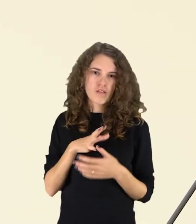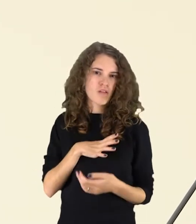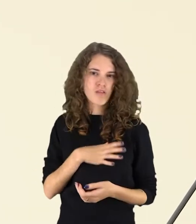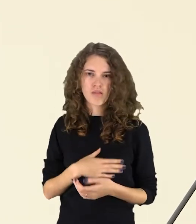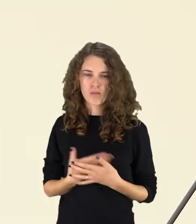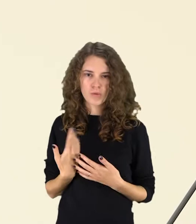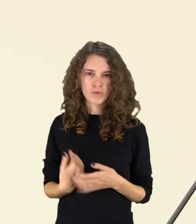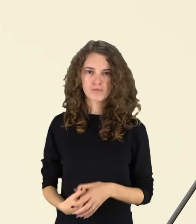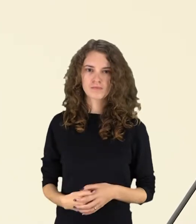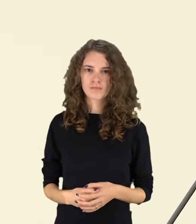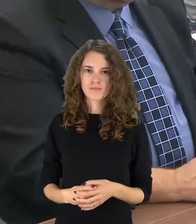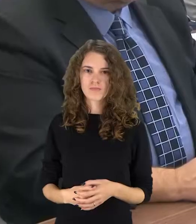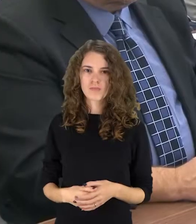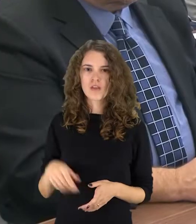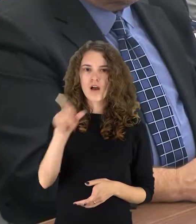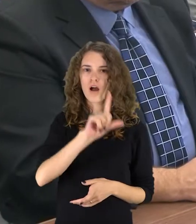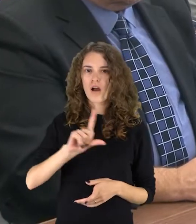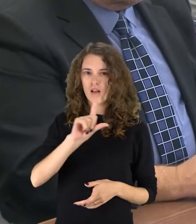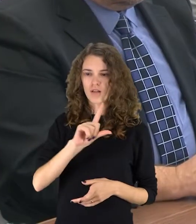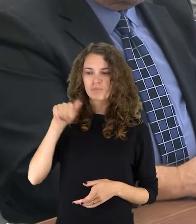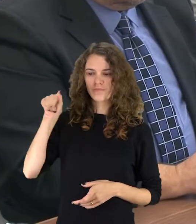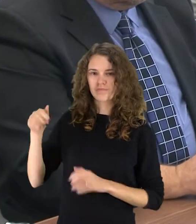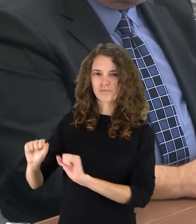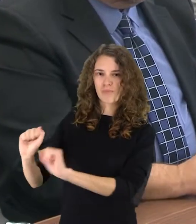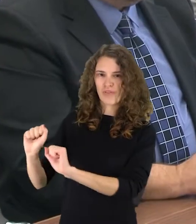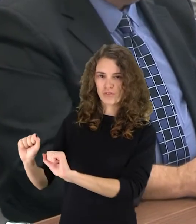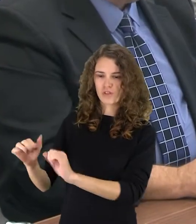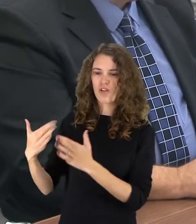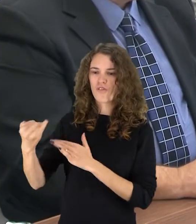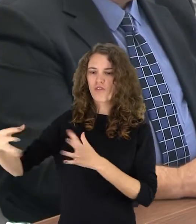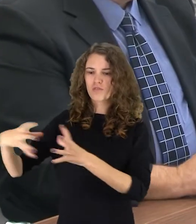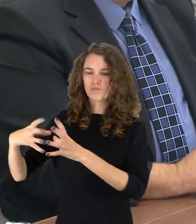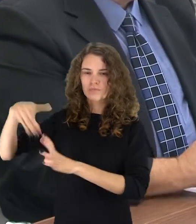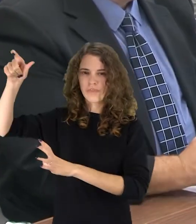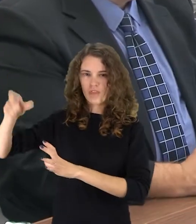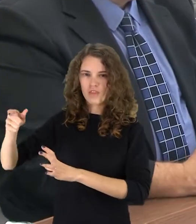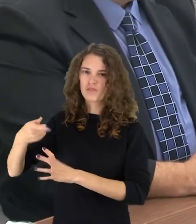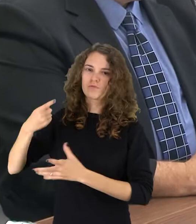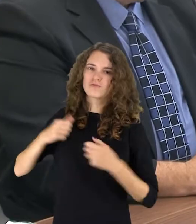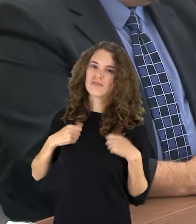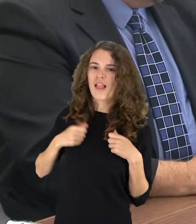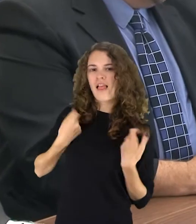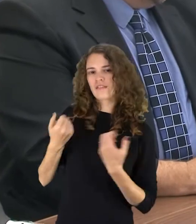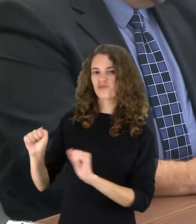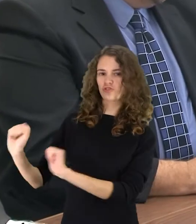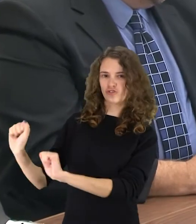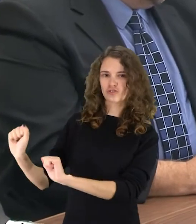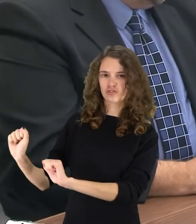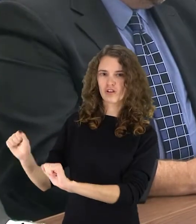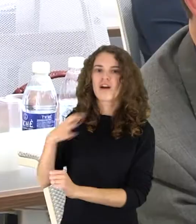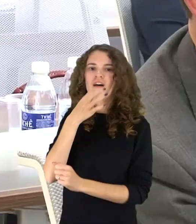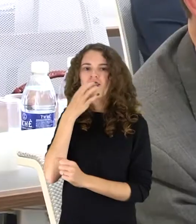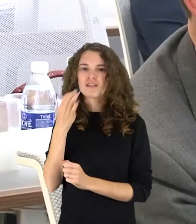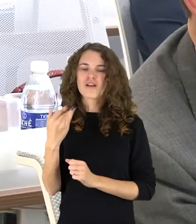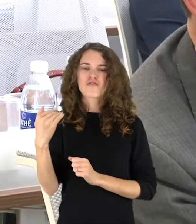žalą vienam artitamą pačiai savivantybėjai. Liberalą Elgi Mačiulį apginti mėginu ir bendra partijėte Regina Rupšienė. Pasakios, atsakomybį dėl